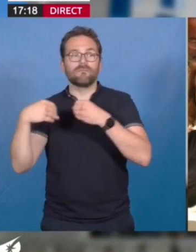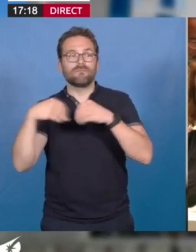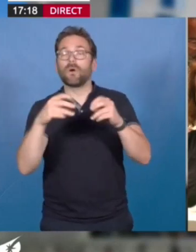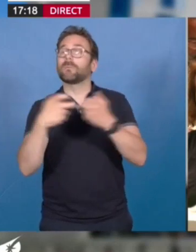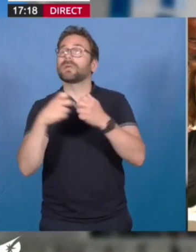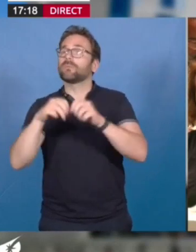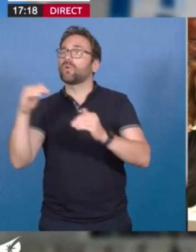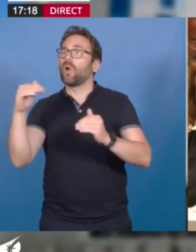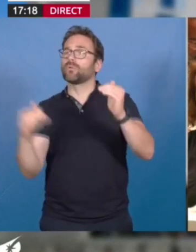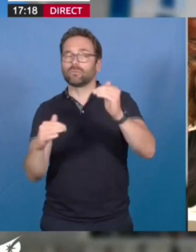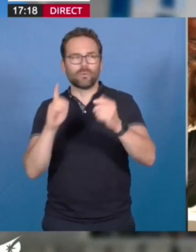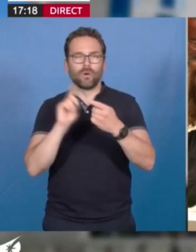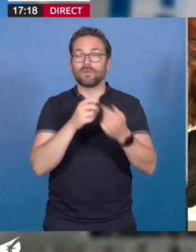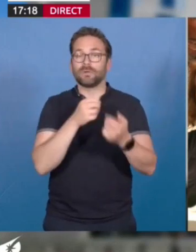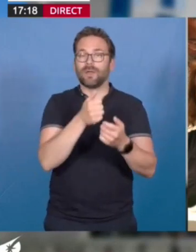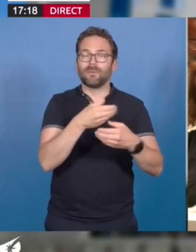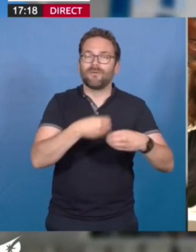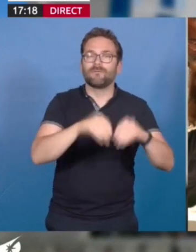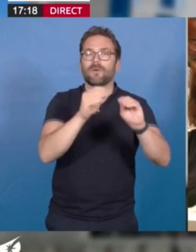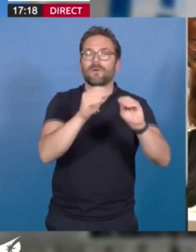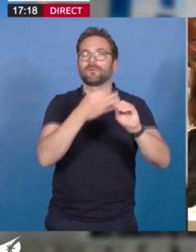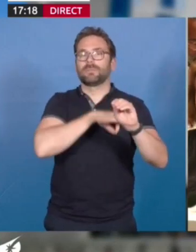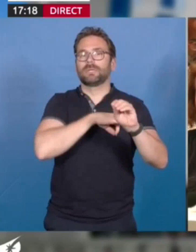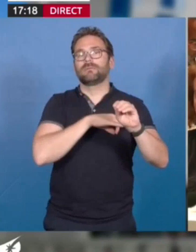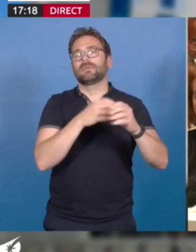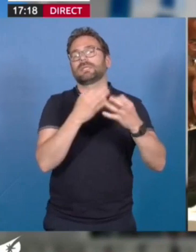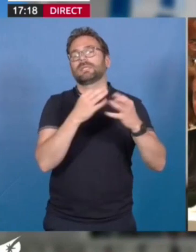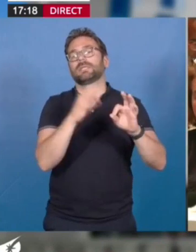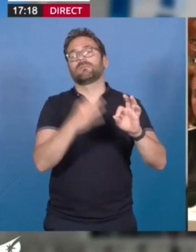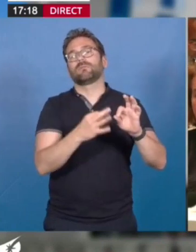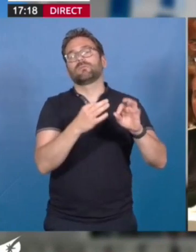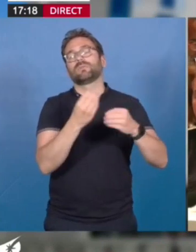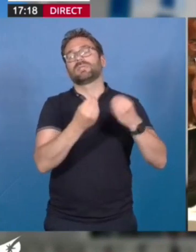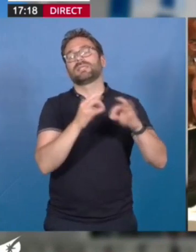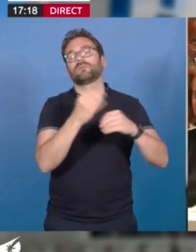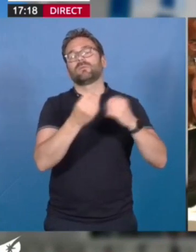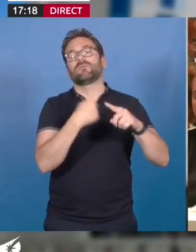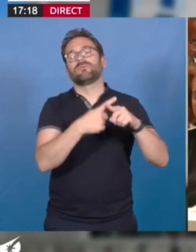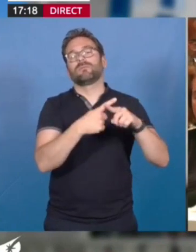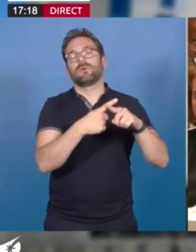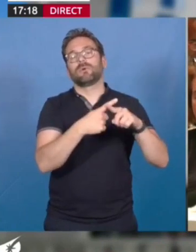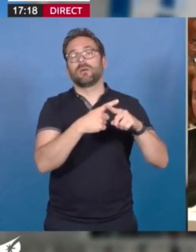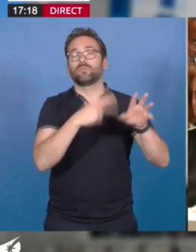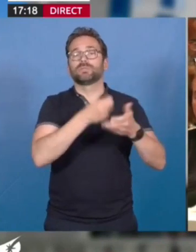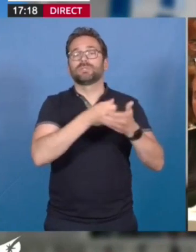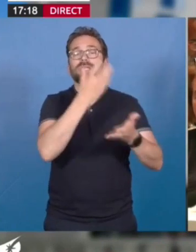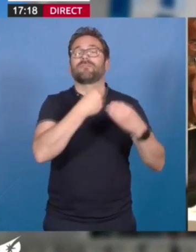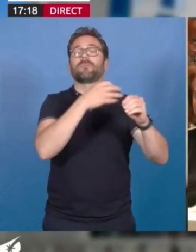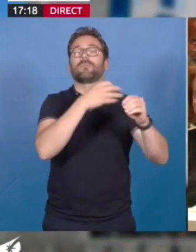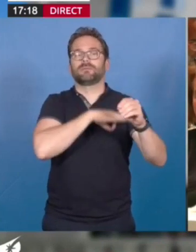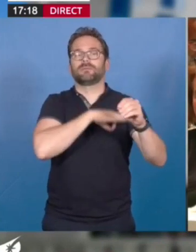production pour que ces derniers puissent la revendre à leurs clients 10 ou 20 fois plus cher. La soupe est bonne, quitte à faire